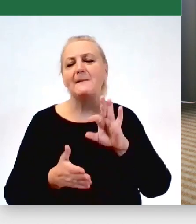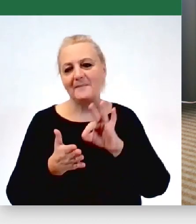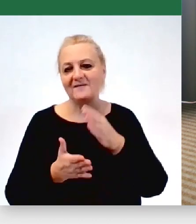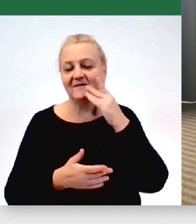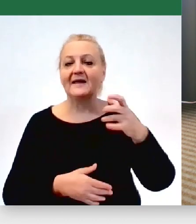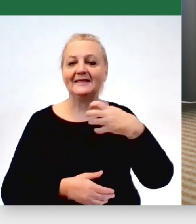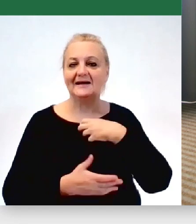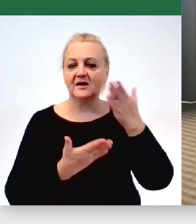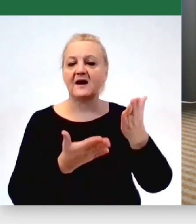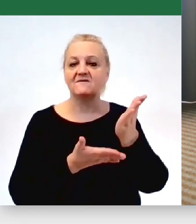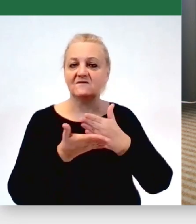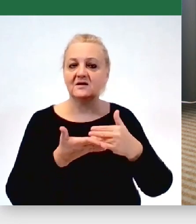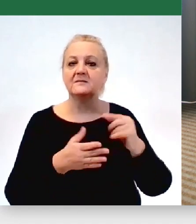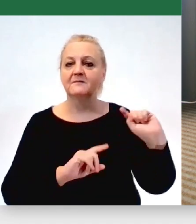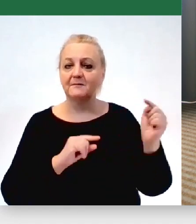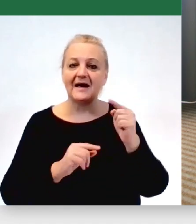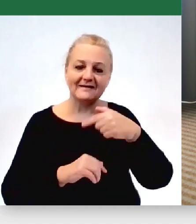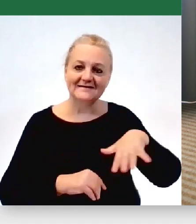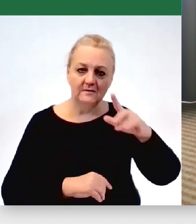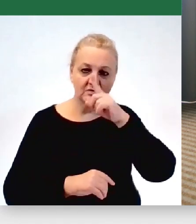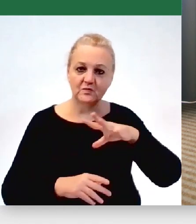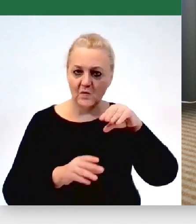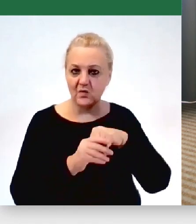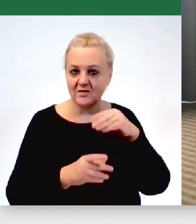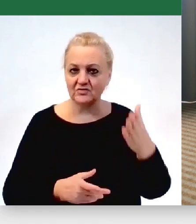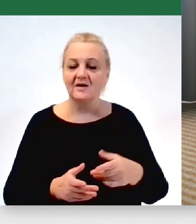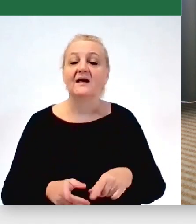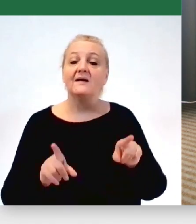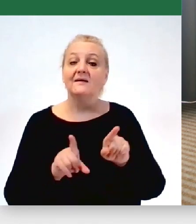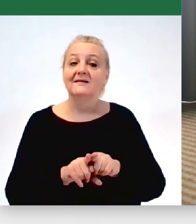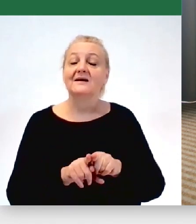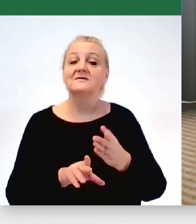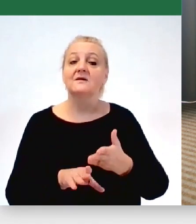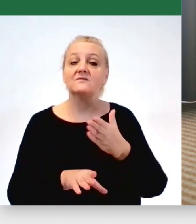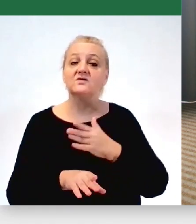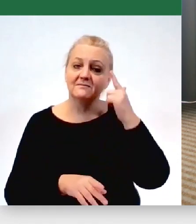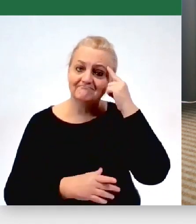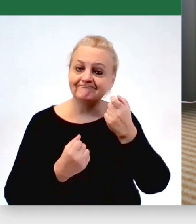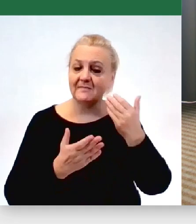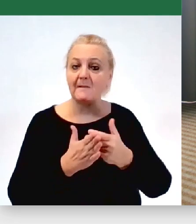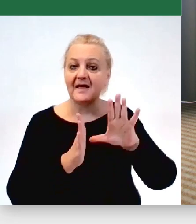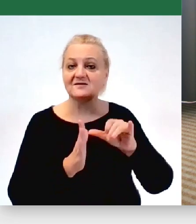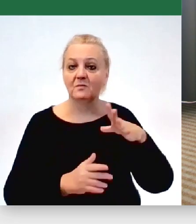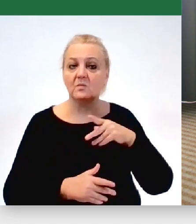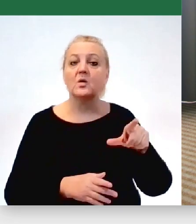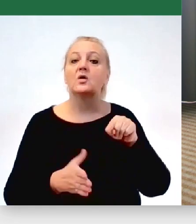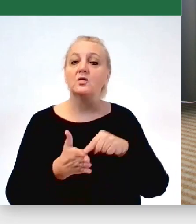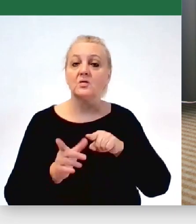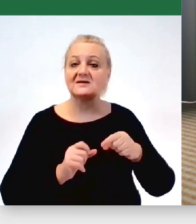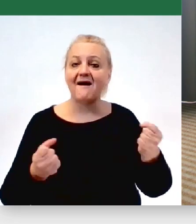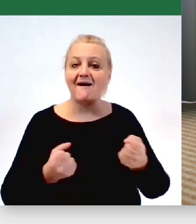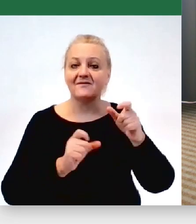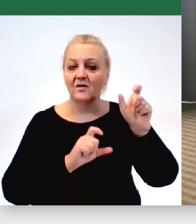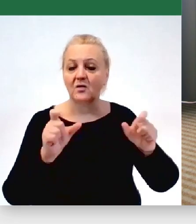jest dyrektorem Wydziału Partycypacji Społecznej Lublinie, ale też jest owocem można powiedzieć wcześniejszej innowacji, jaką miasto podjęło, czyli wciągnięcie aktywistów, bo